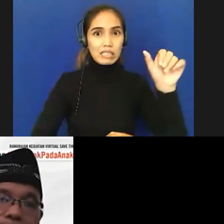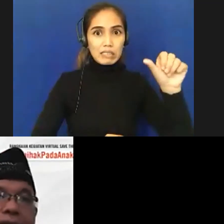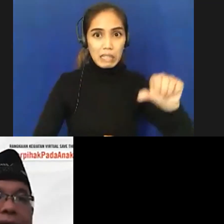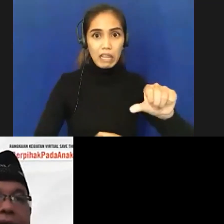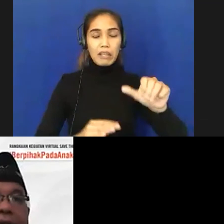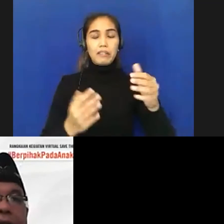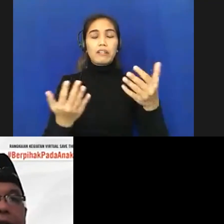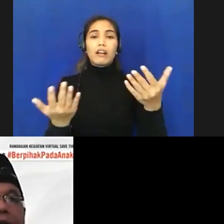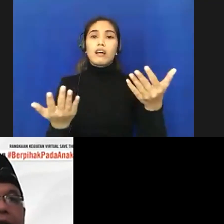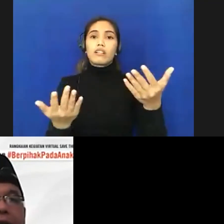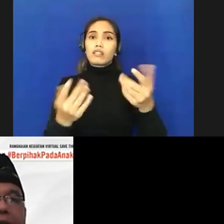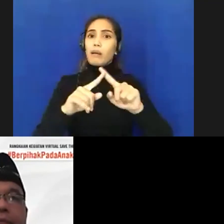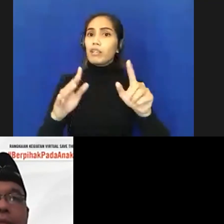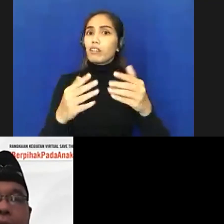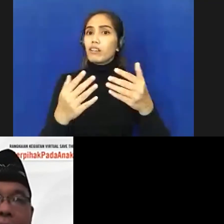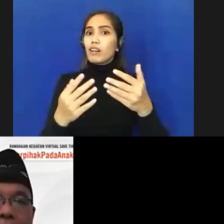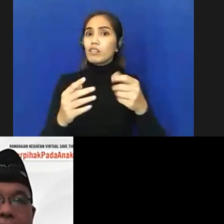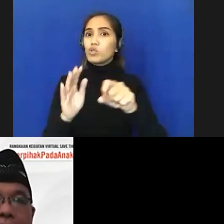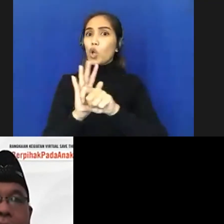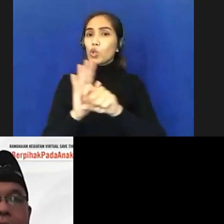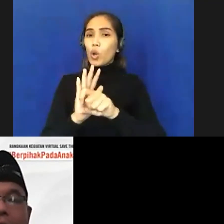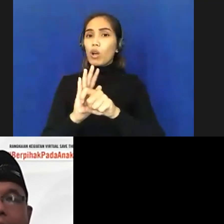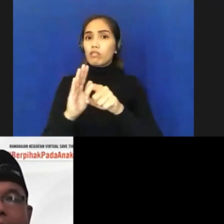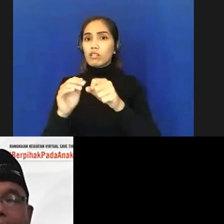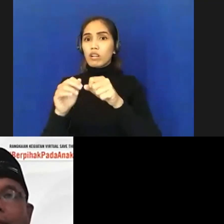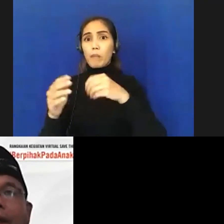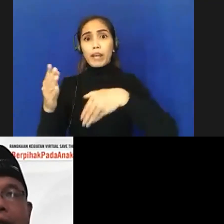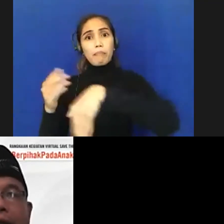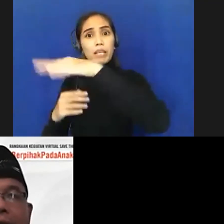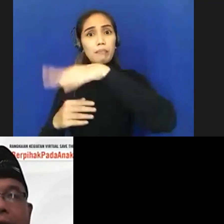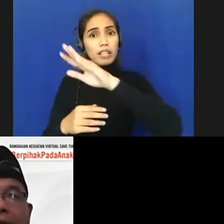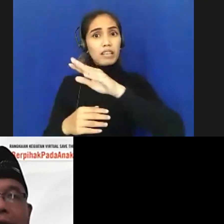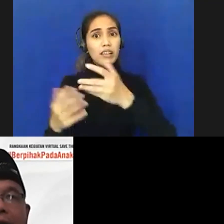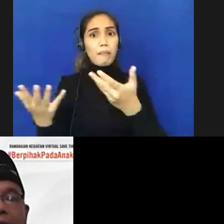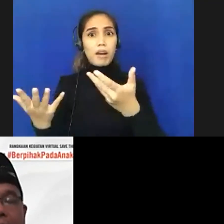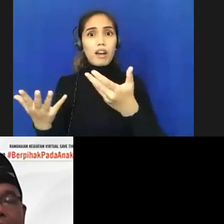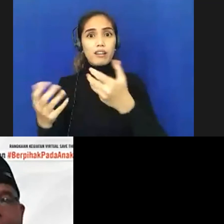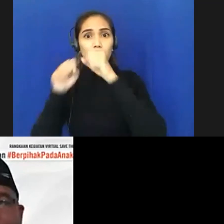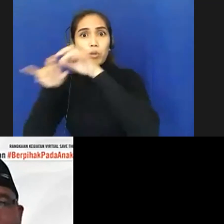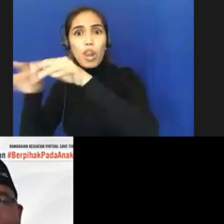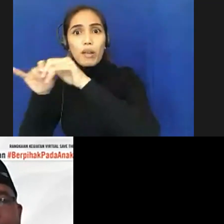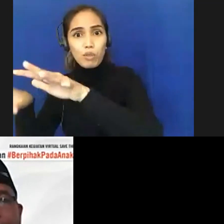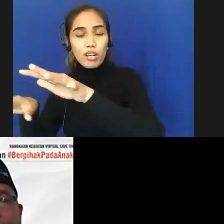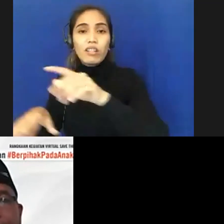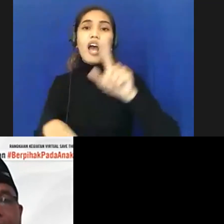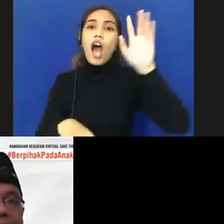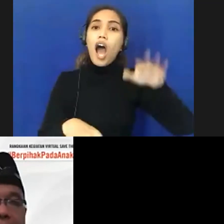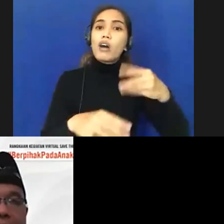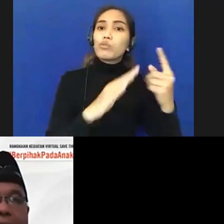ketimbang dia tidak di karantina terpusat untuk dalam hal penularan nah ini kan butuh